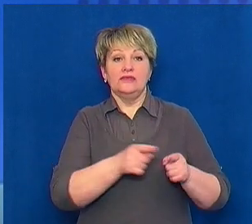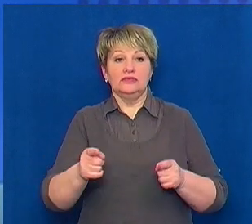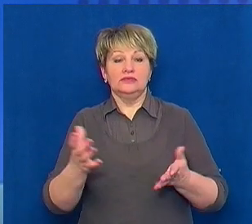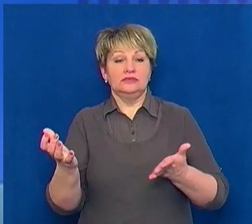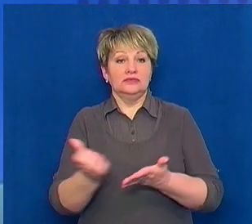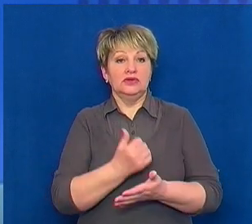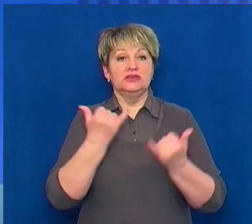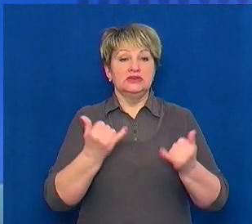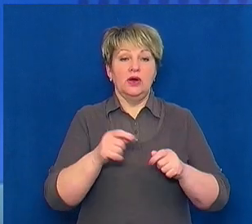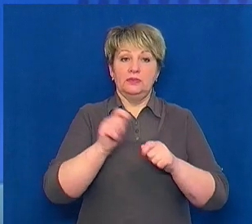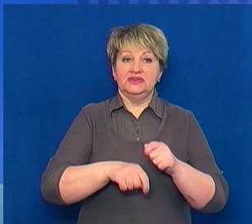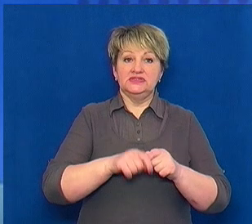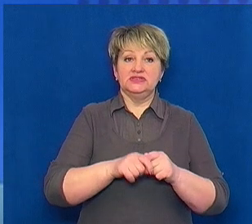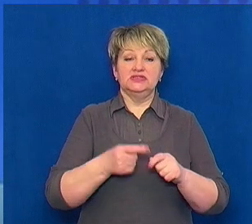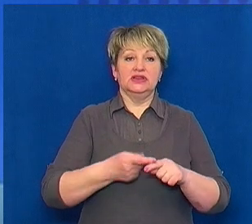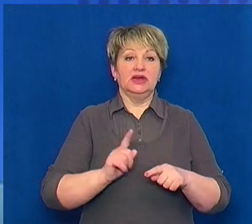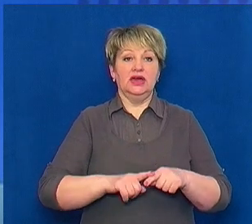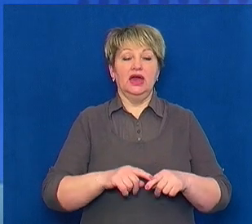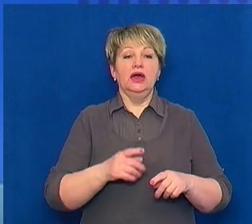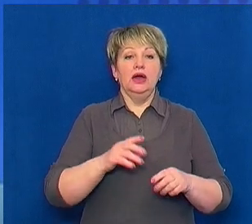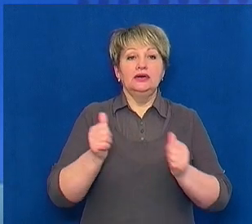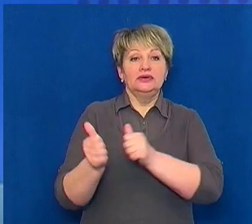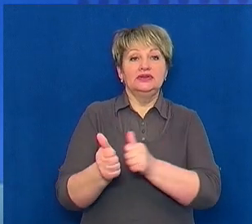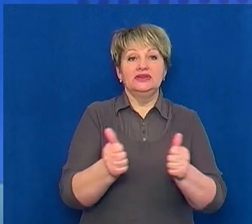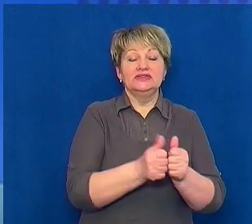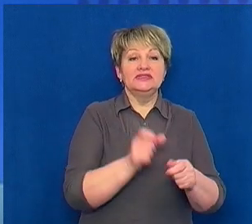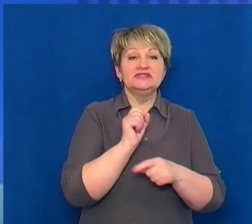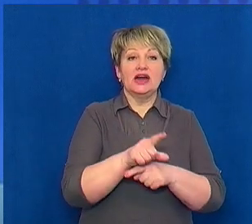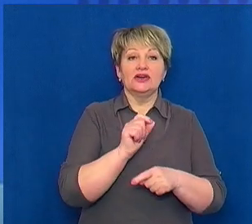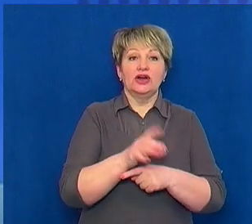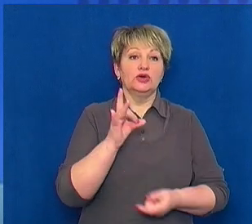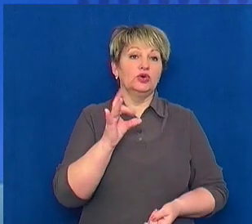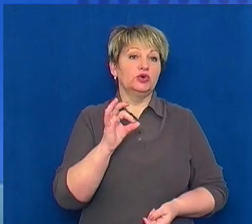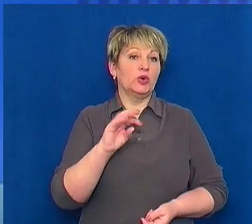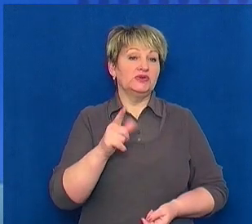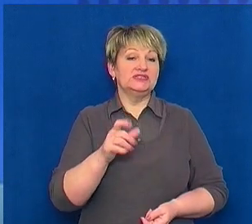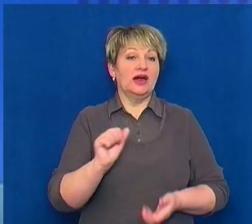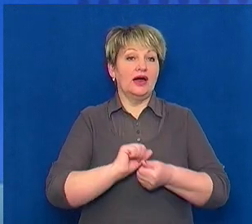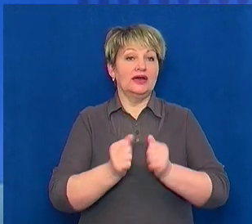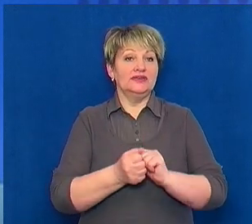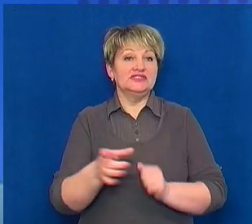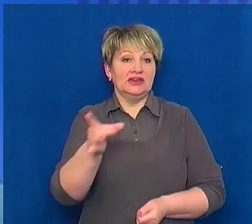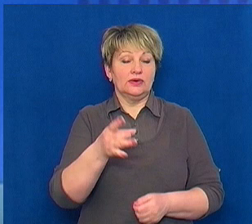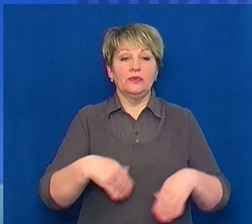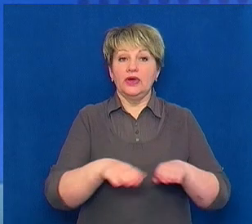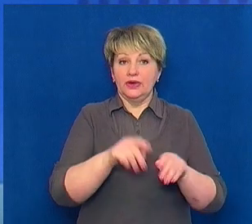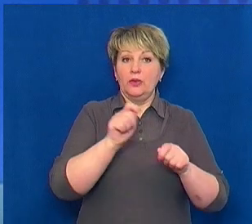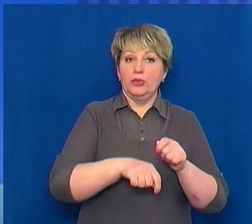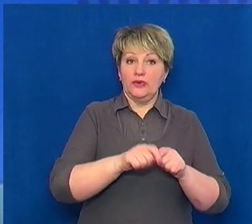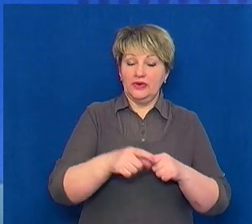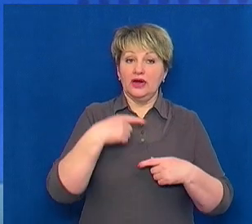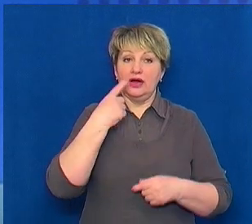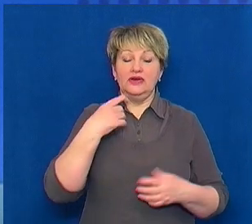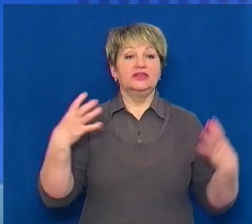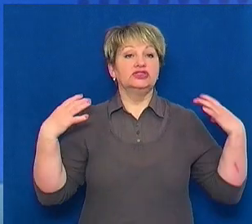рейду працівники екологічної інспекції та поліції біля заказника Роськи, що в Канівському районі. Такі перевірки, каже начальник